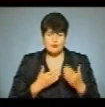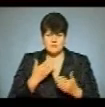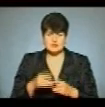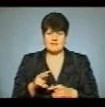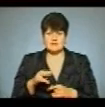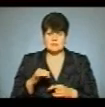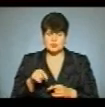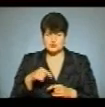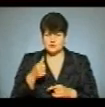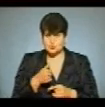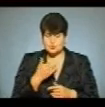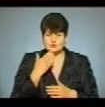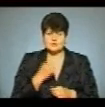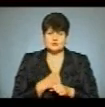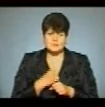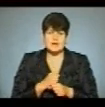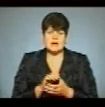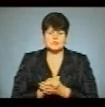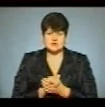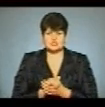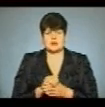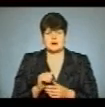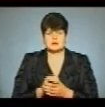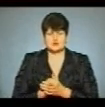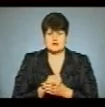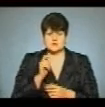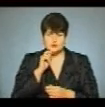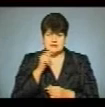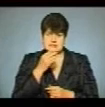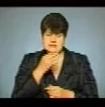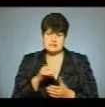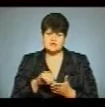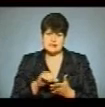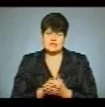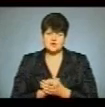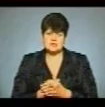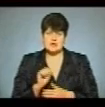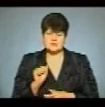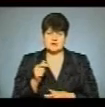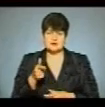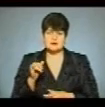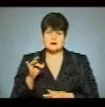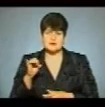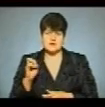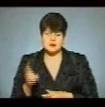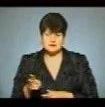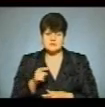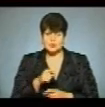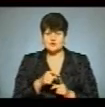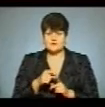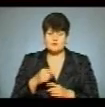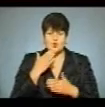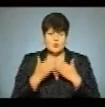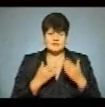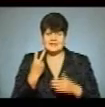цього року провела Соціологічна асоціація України, повідомив член цієї асоціації Андрій Гірняк. За його словами, опитали 2